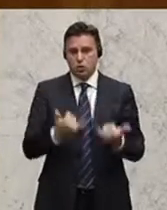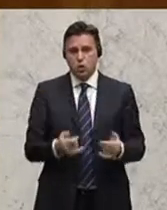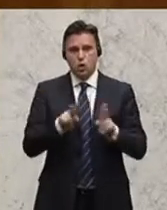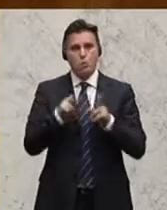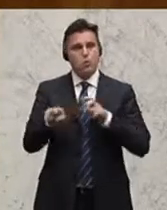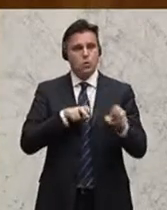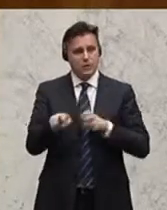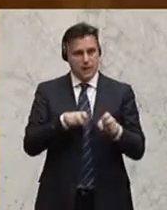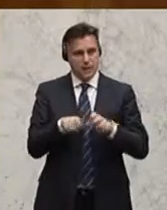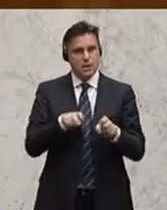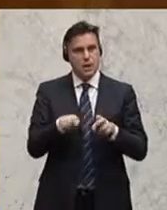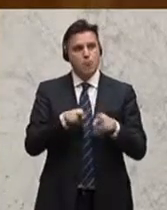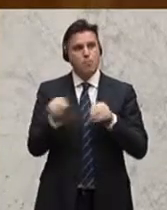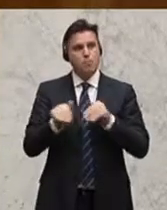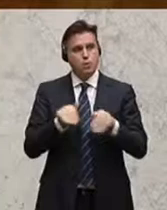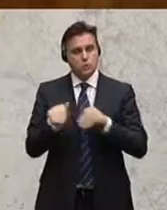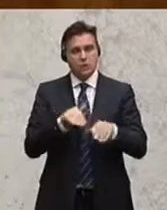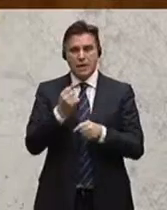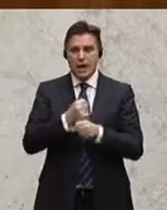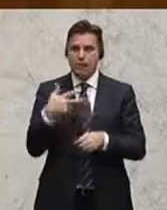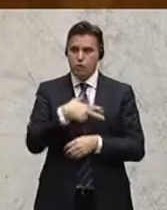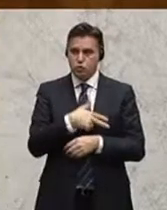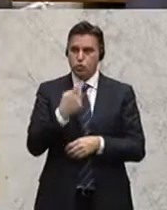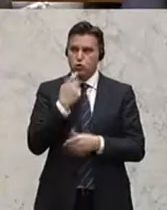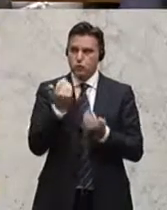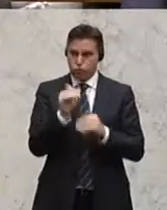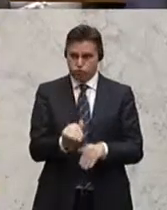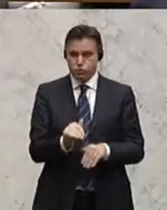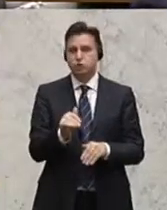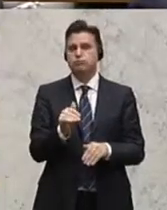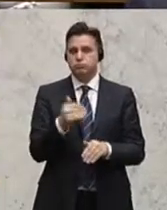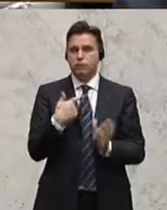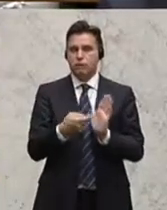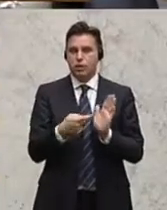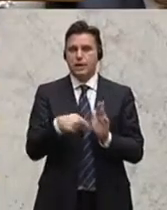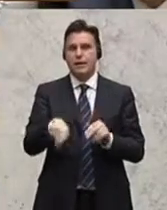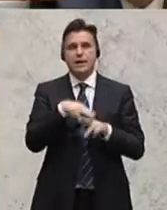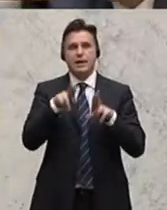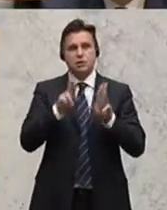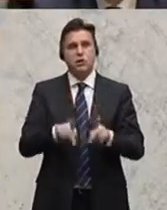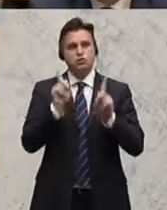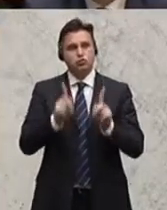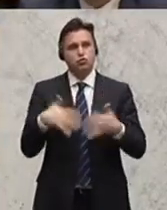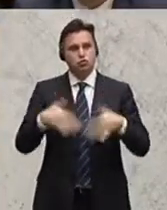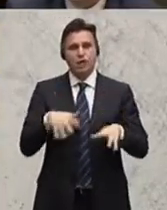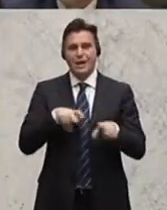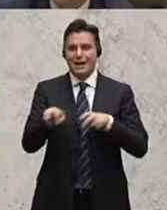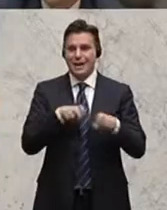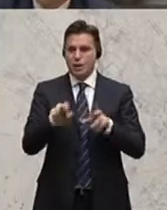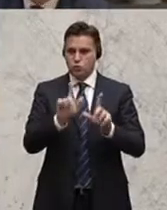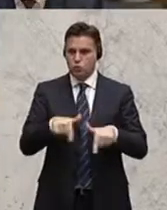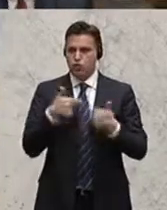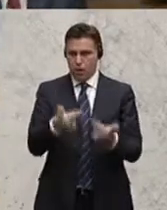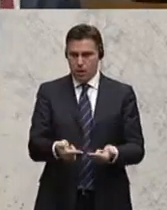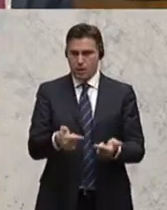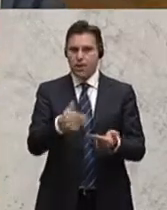Bundesregierung und insbesondere der Bundesminister für Arbeit, Soziales und Konsumentenschutz werden aufgefordert, dem Nationalrat schnellstmöglich eine Regierungsvorlage vorzulegen,